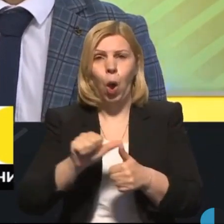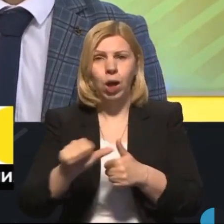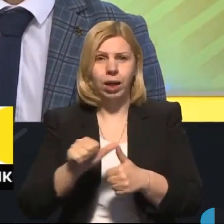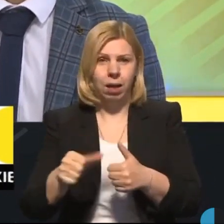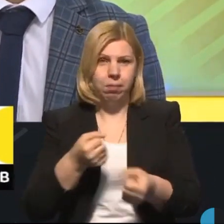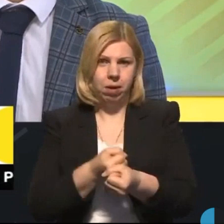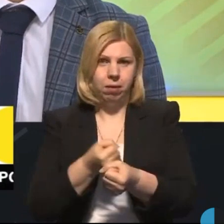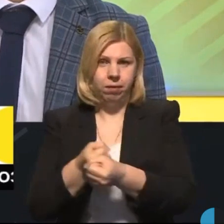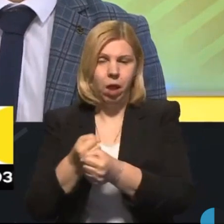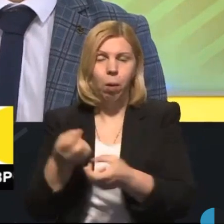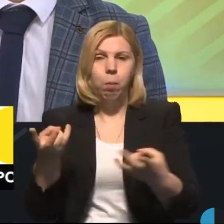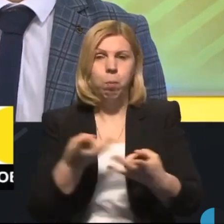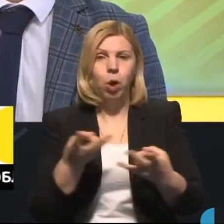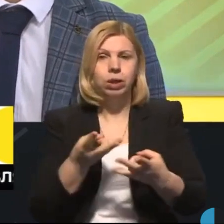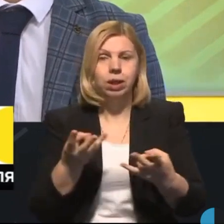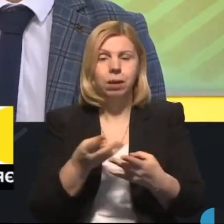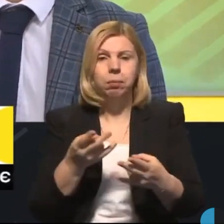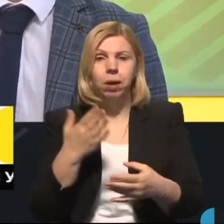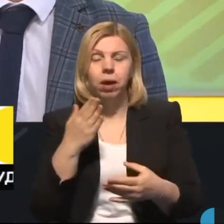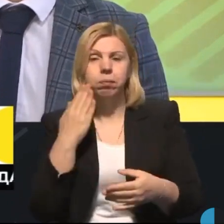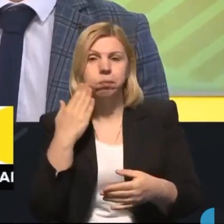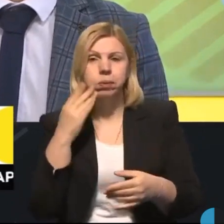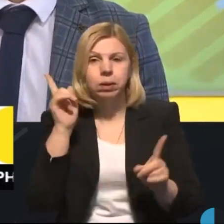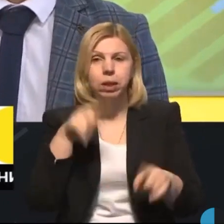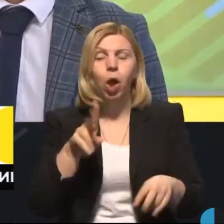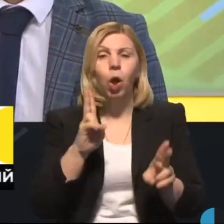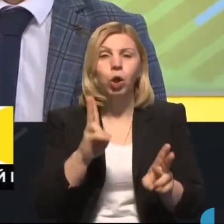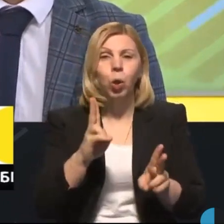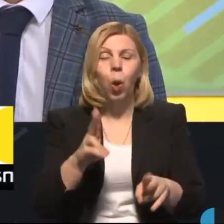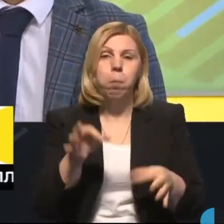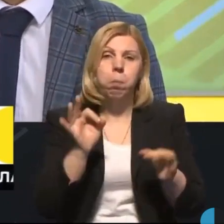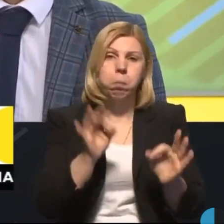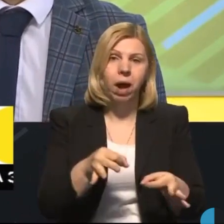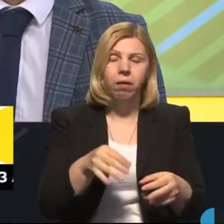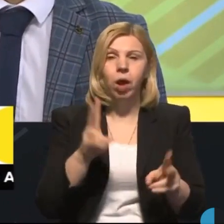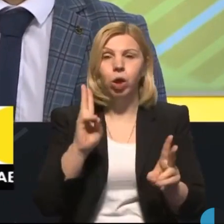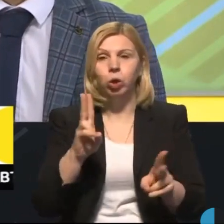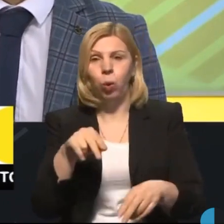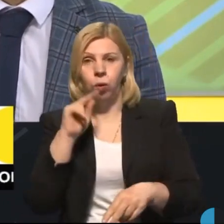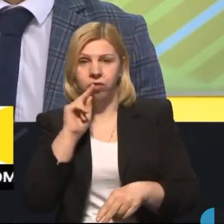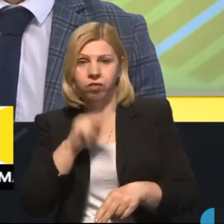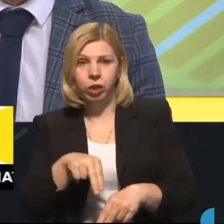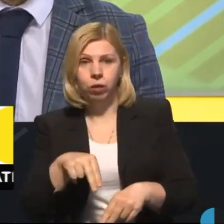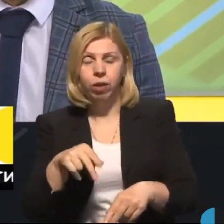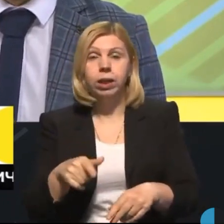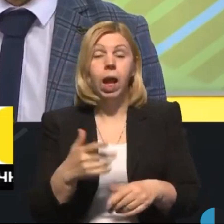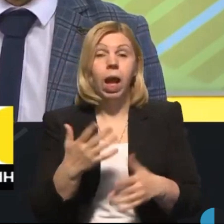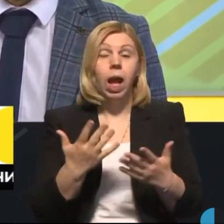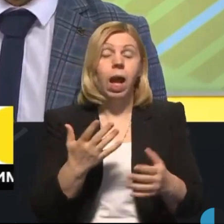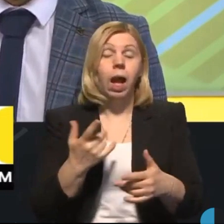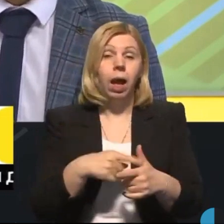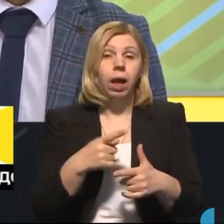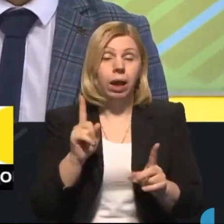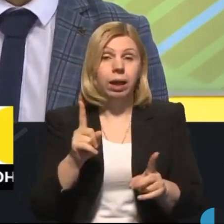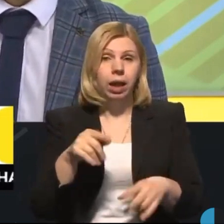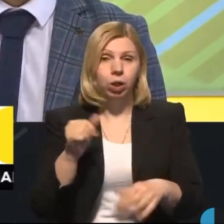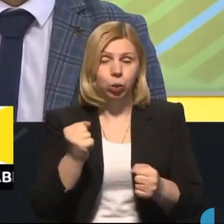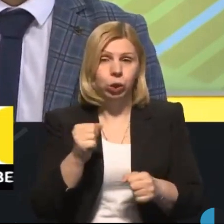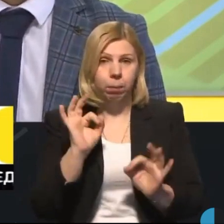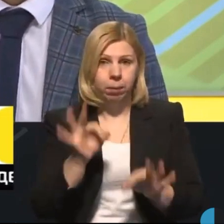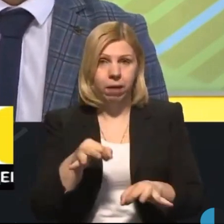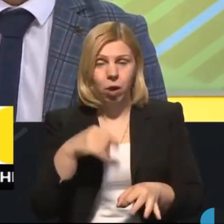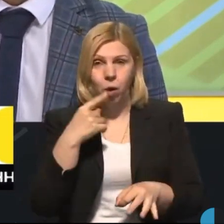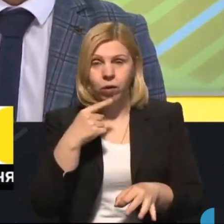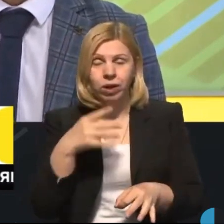-транспортній пригоді потрібно визначати, хто правий, хто винен. Але дуже правильно зазначено,